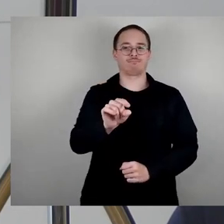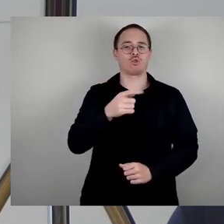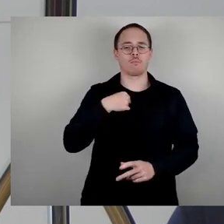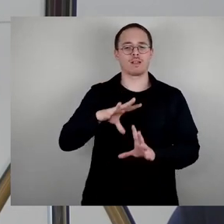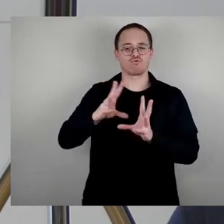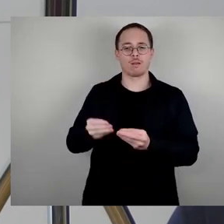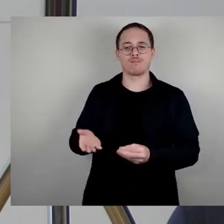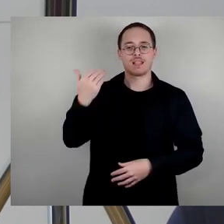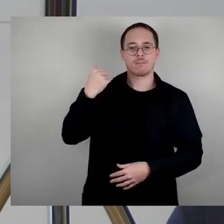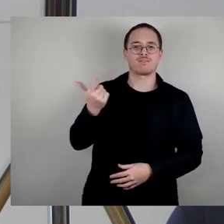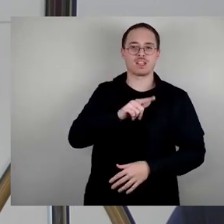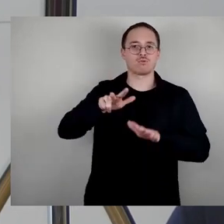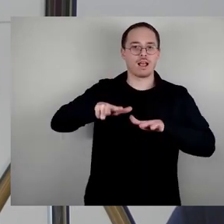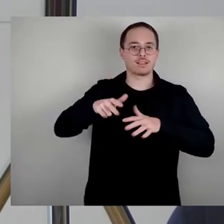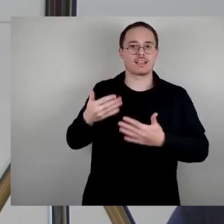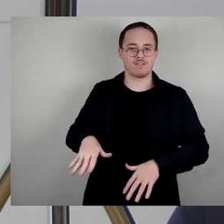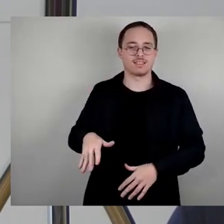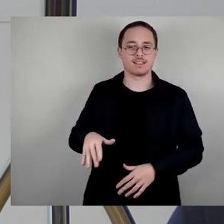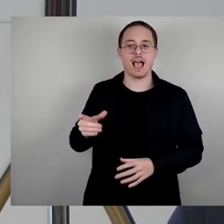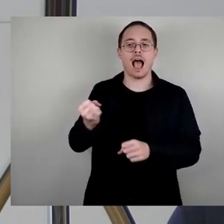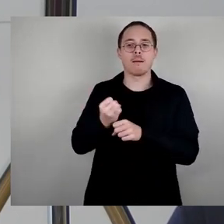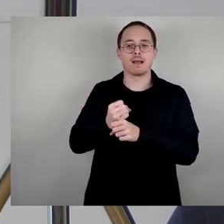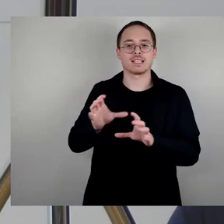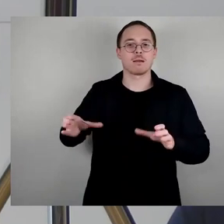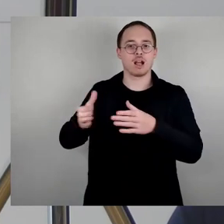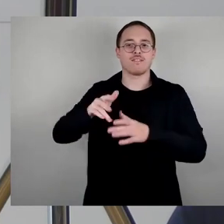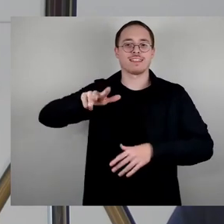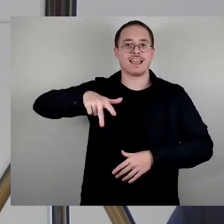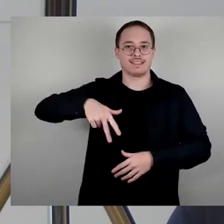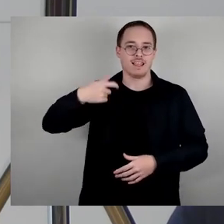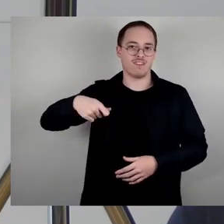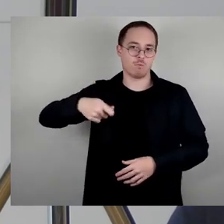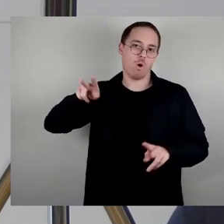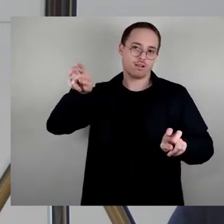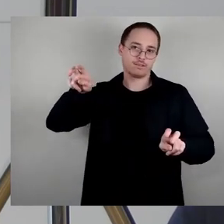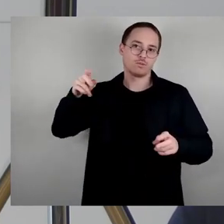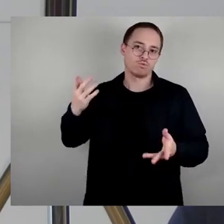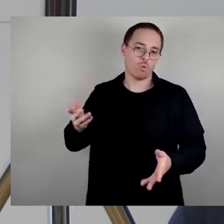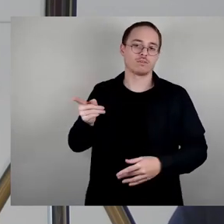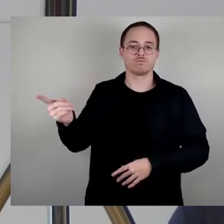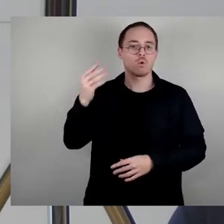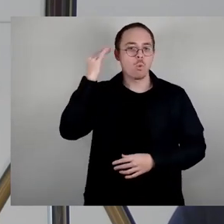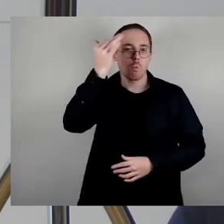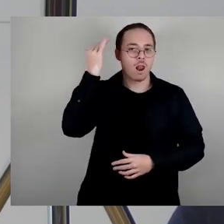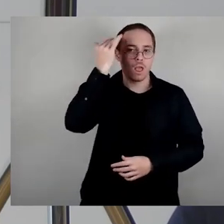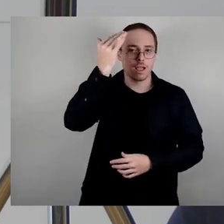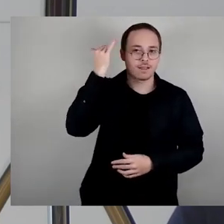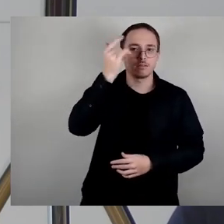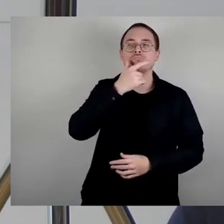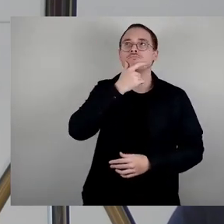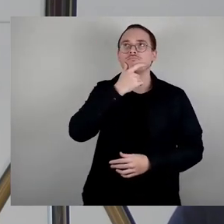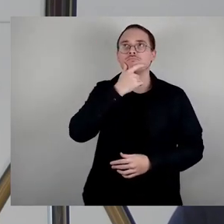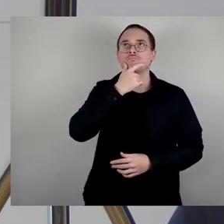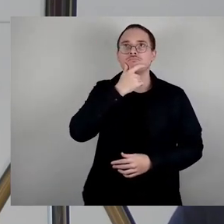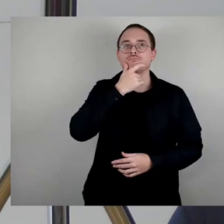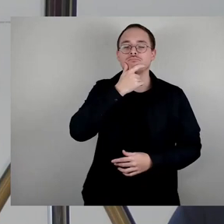Februar tatsächlich Überlegungen angestellt, das hat Herr Stadtrathase auch skizziert, wie der